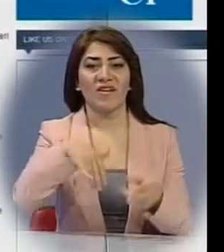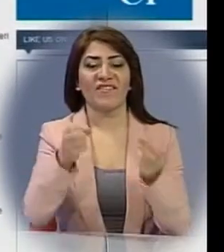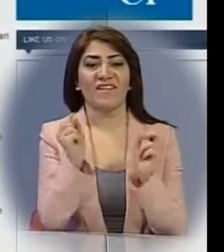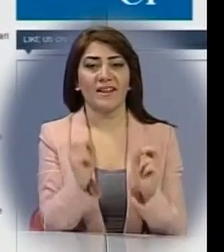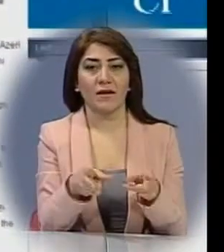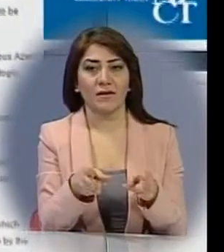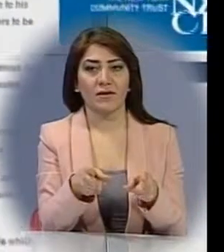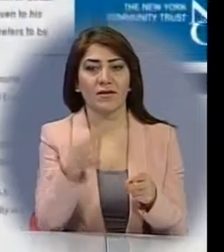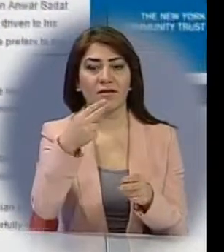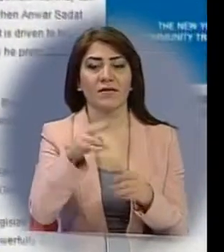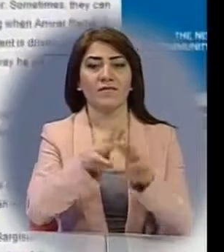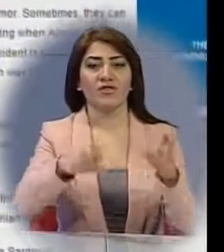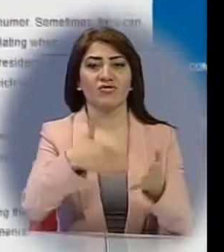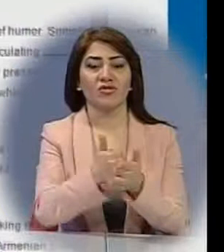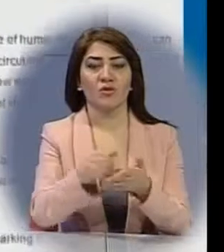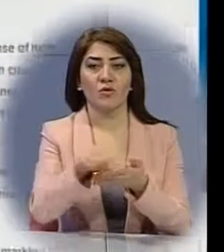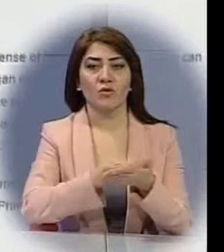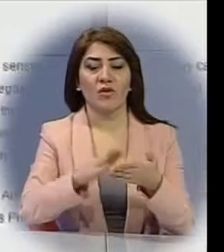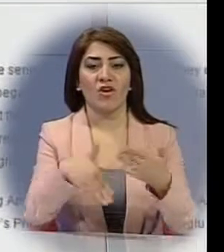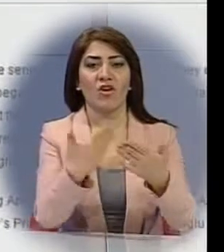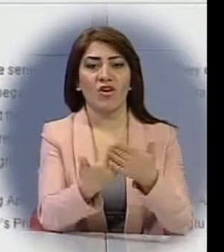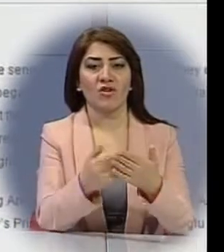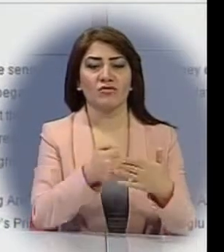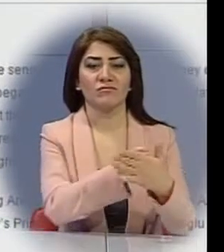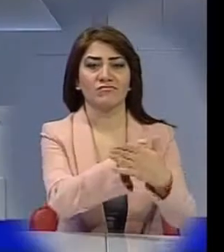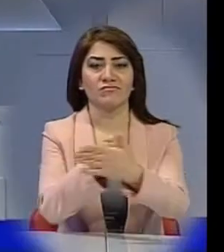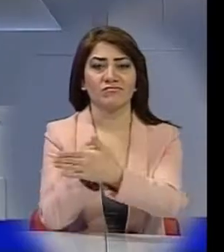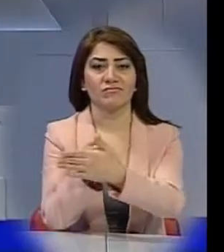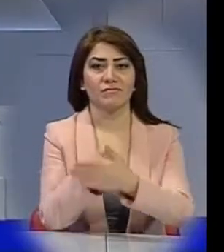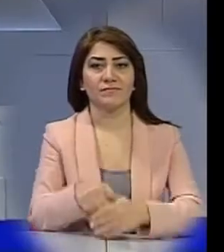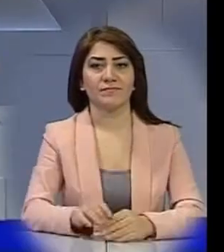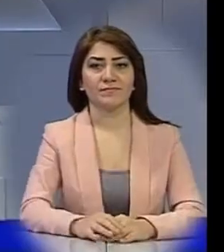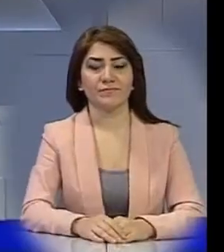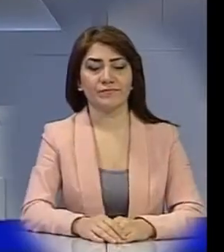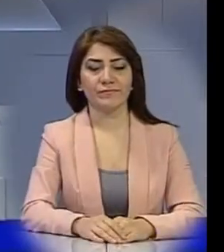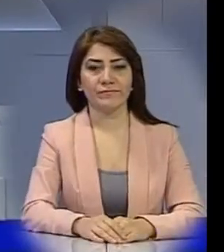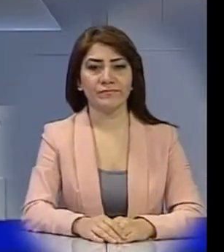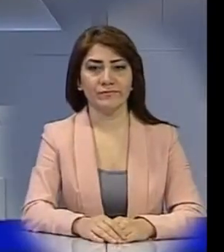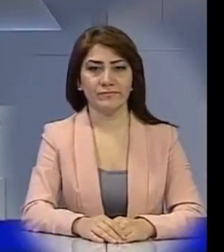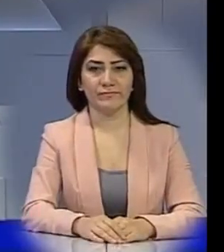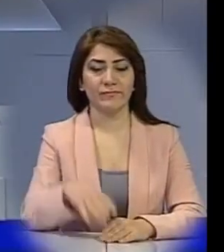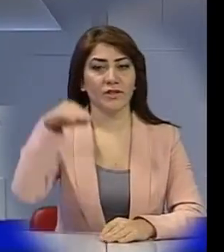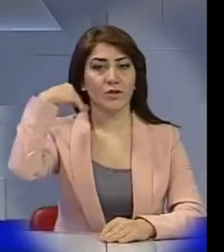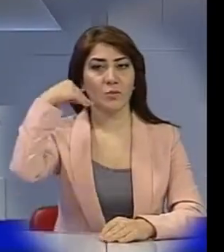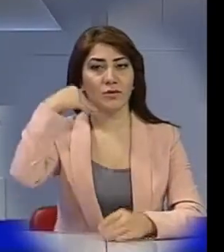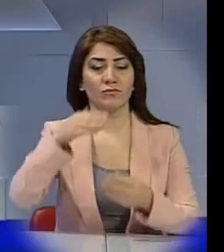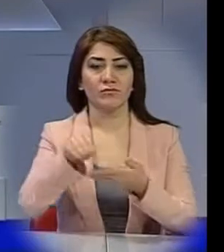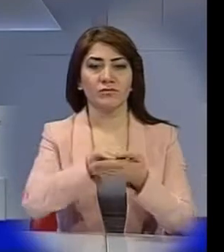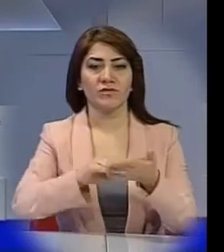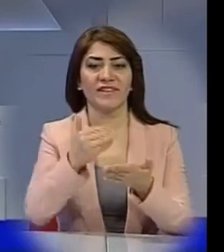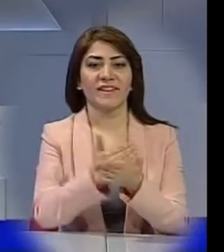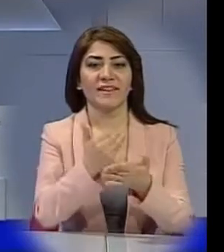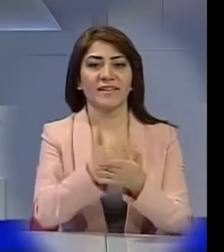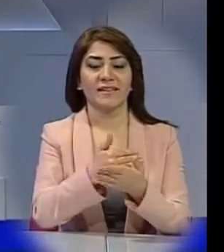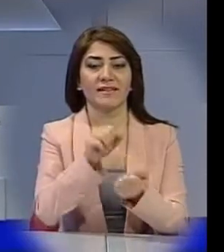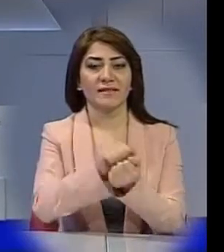վտանքները, դավութողլույի նոր սկզբի առաջարկը պակուղի է մտել։ դուրկյայում հերթական գիրկն է